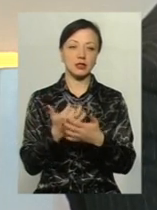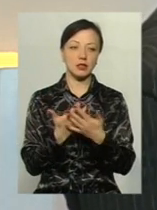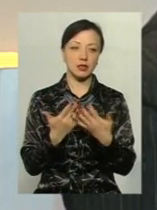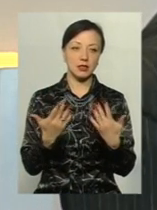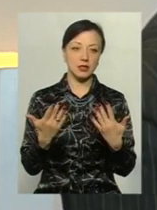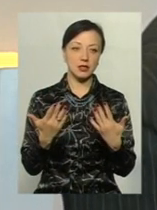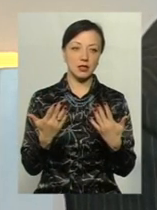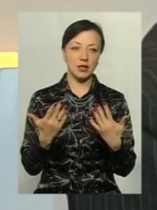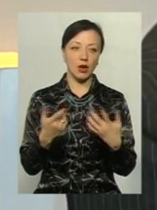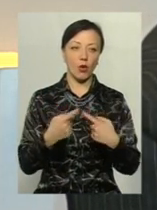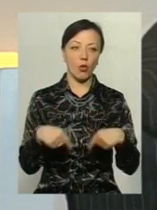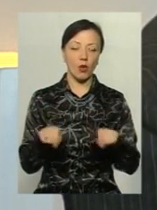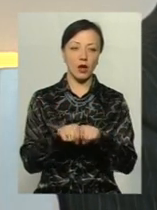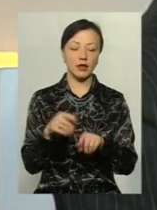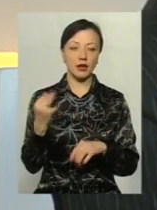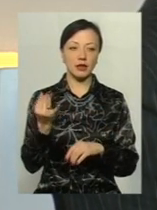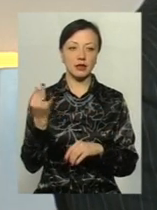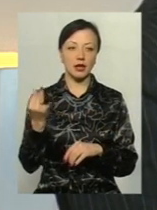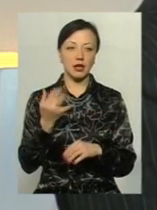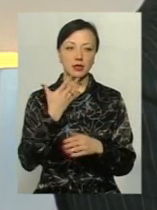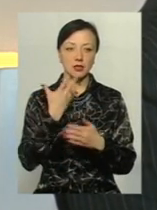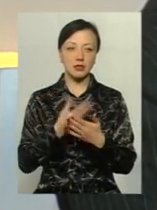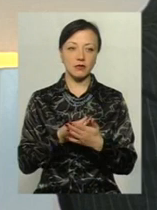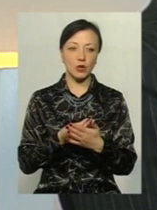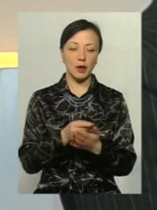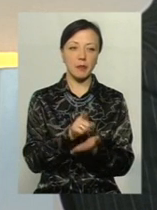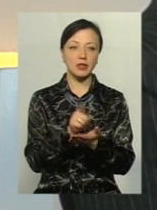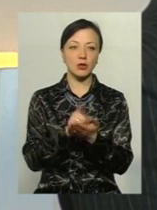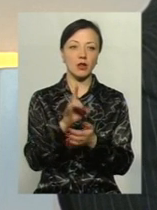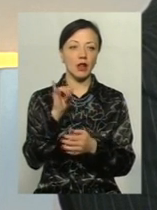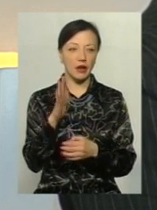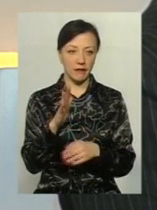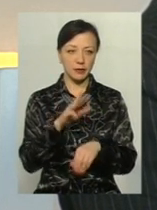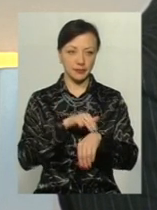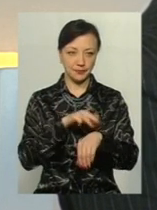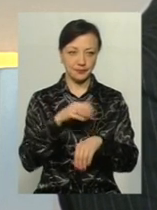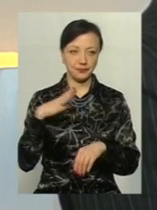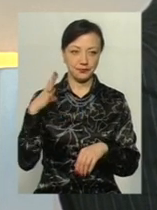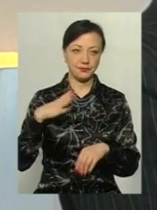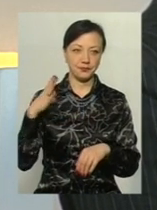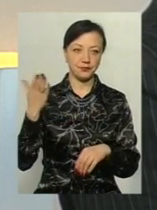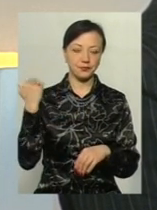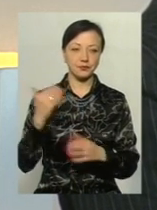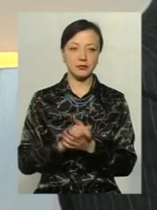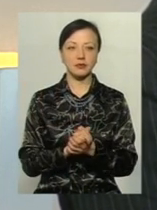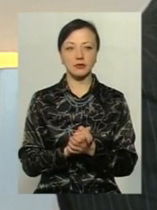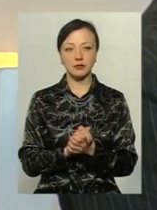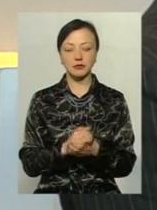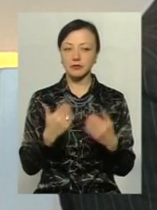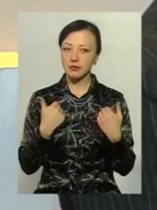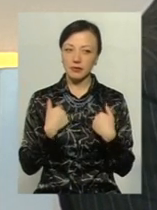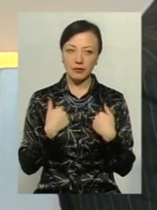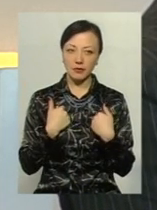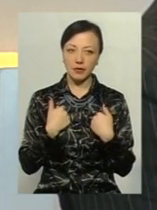органах інтереси своїх піціонерів. І я хочу сказати, що, по-перше, мене дуже